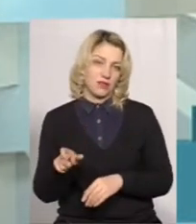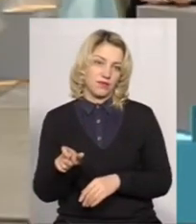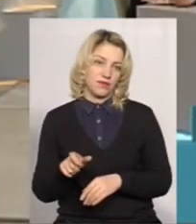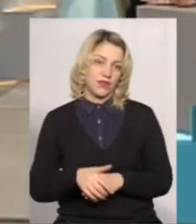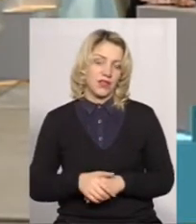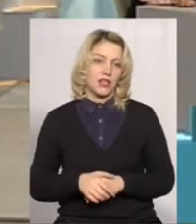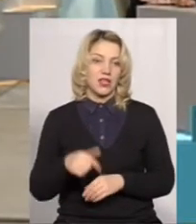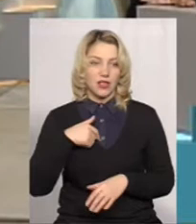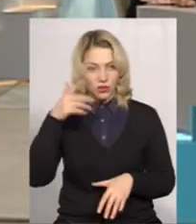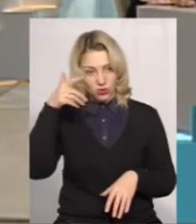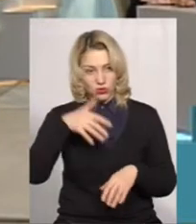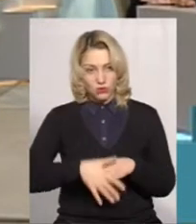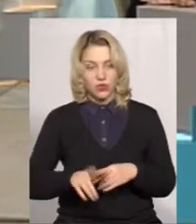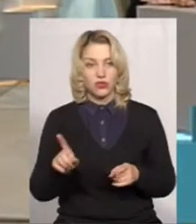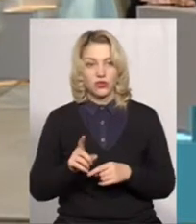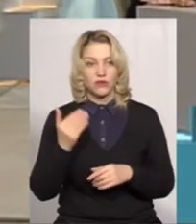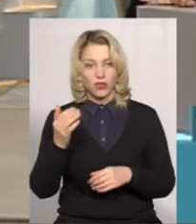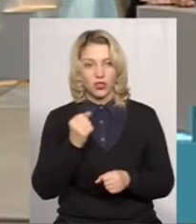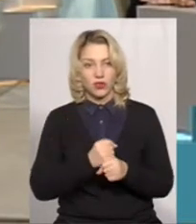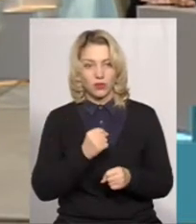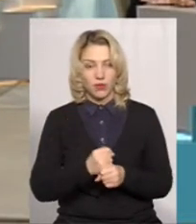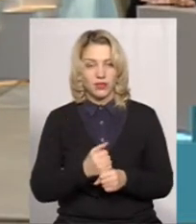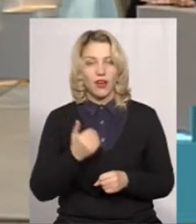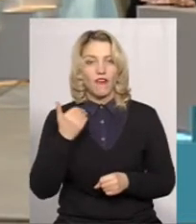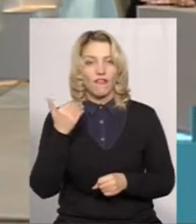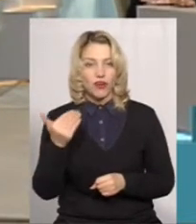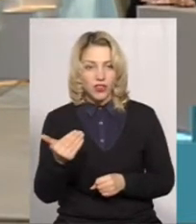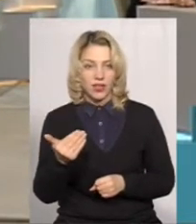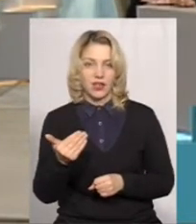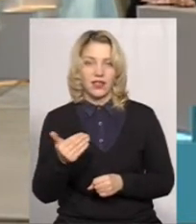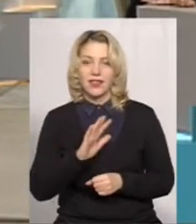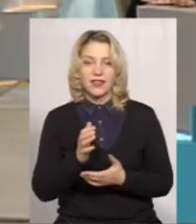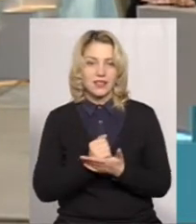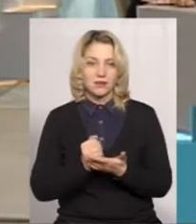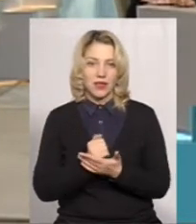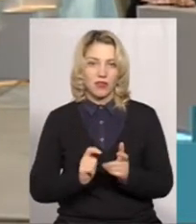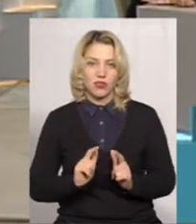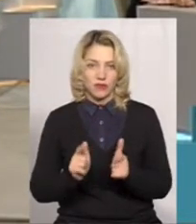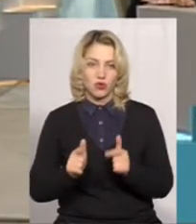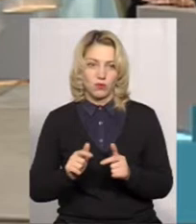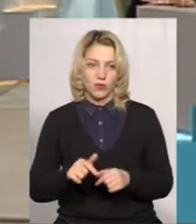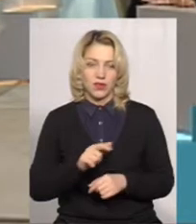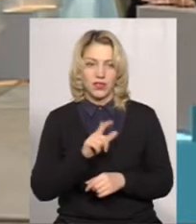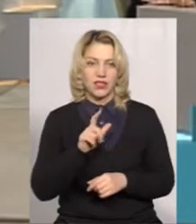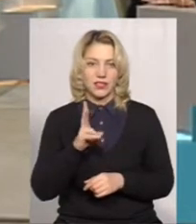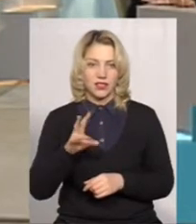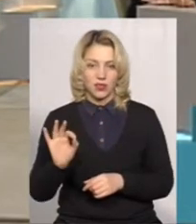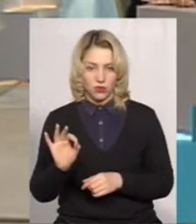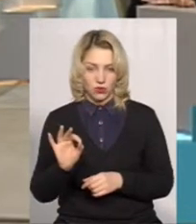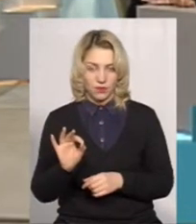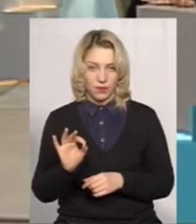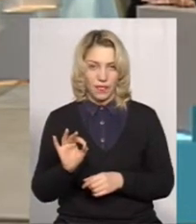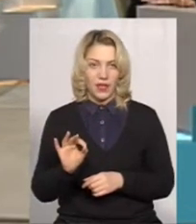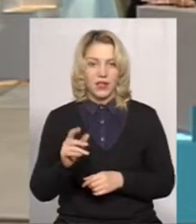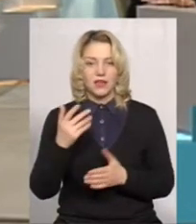І я розумію, що вони роблять. Вони не збираються вступати до вищих навчальних закладів,